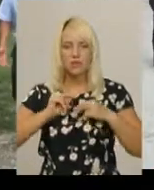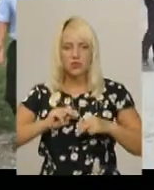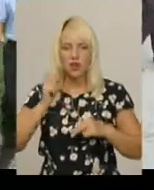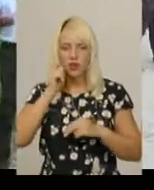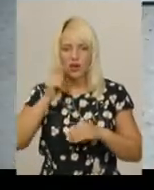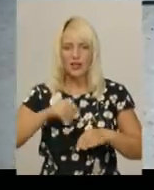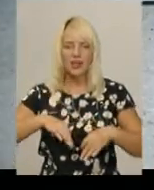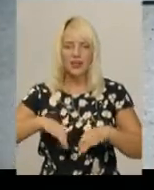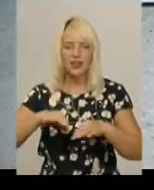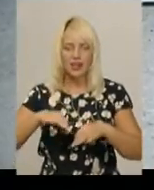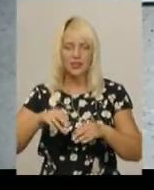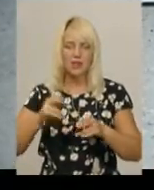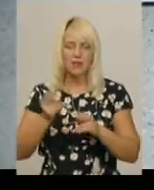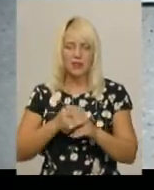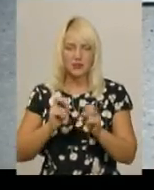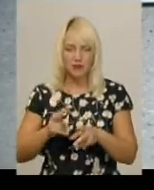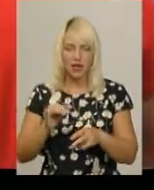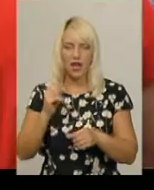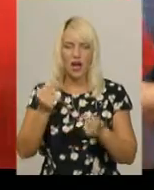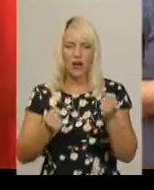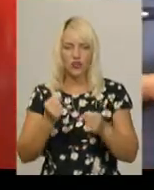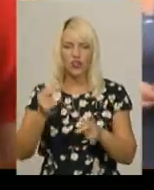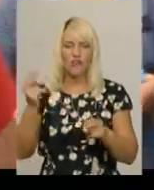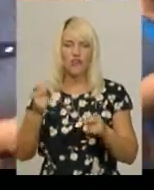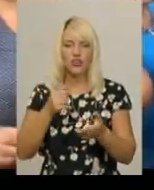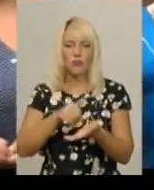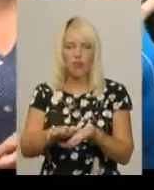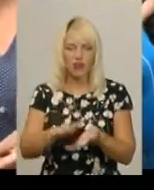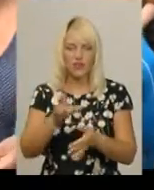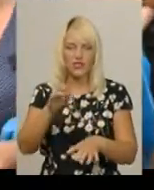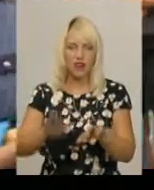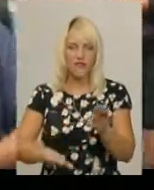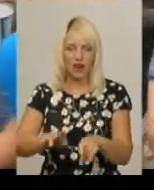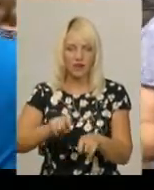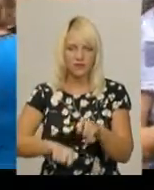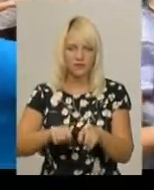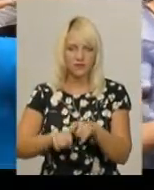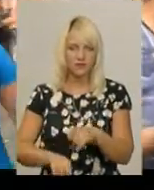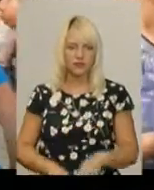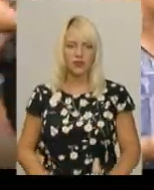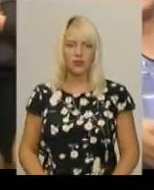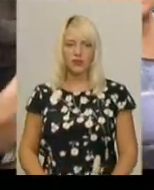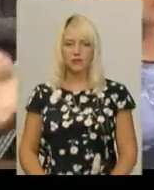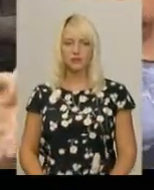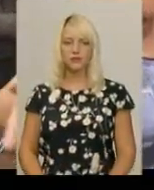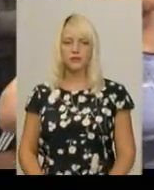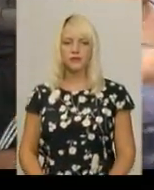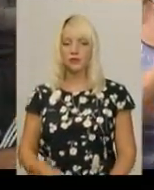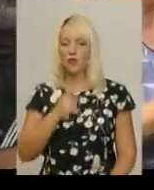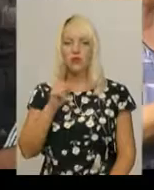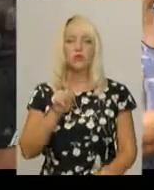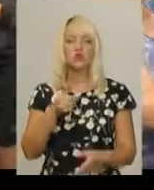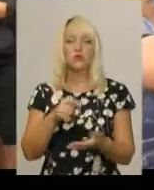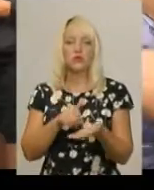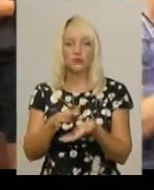розгорнули ваги, водій відмовилися заїжджати на ваги. Що ви тіраєте, що ви даєте навагу, ви даєте дуже чесно? Що ви тіраєте? Заїжджайте,